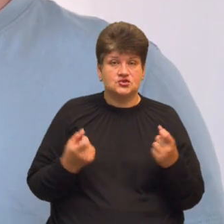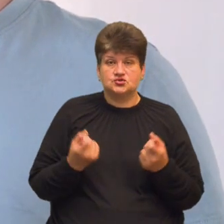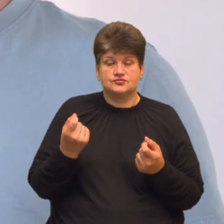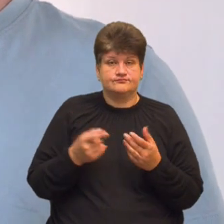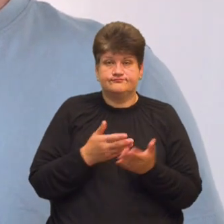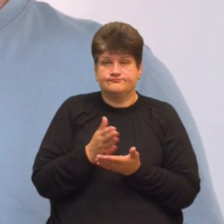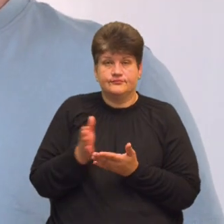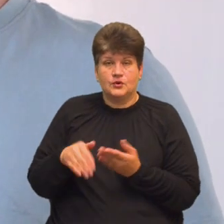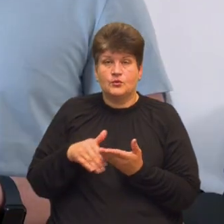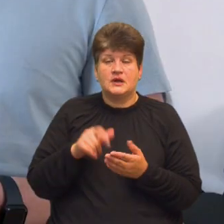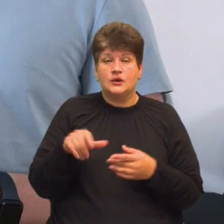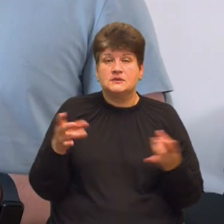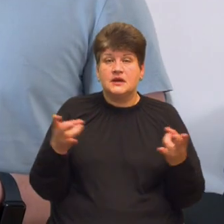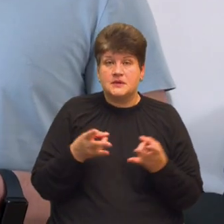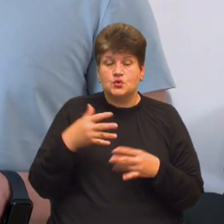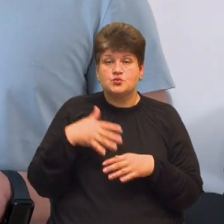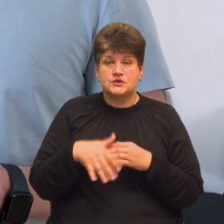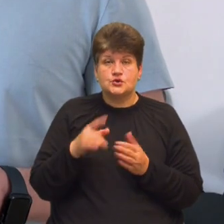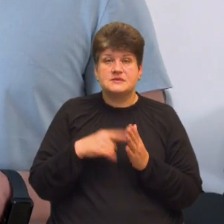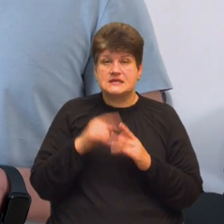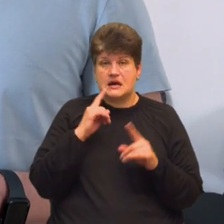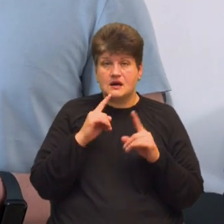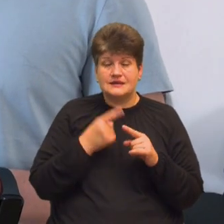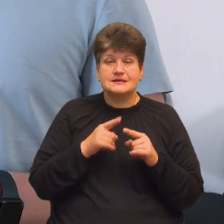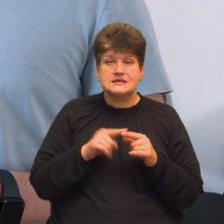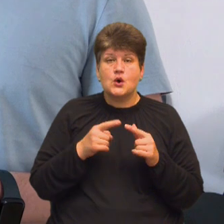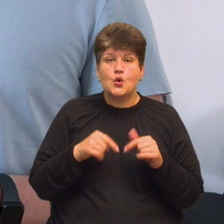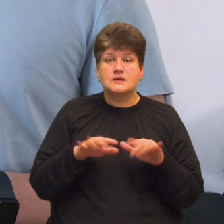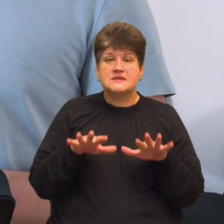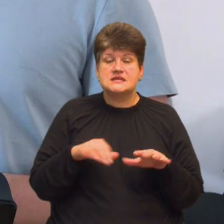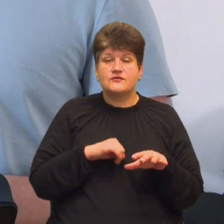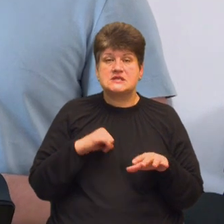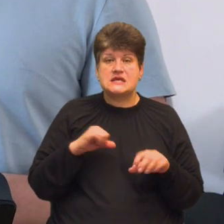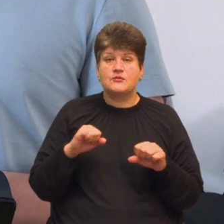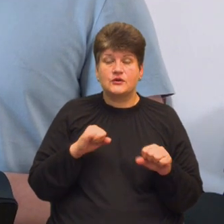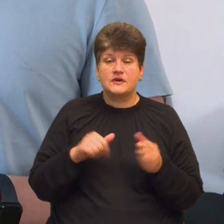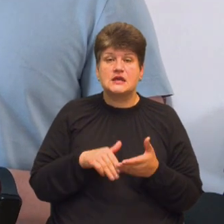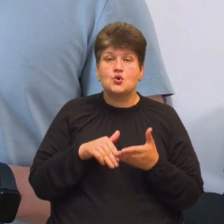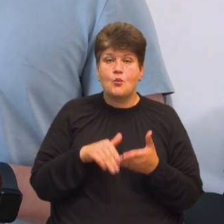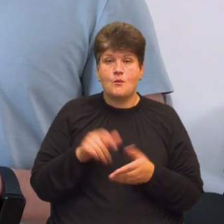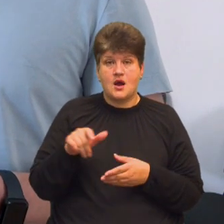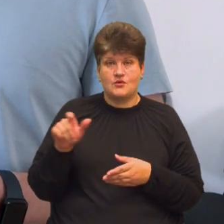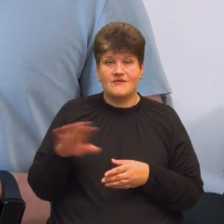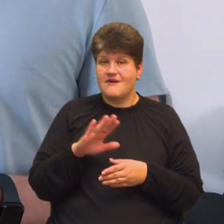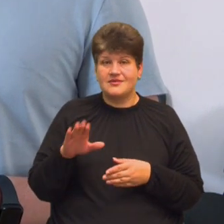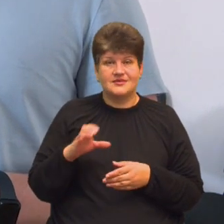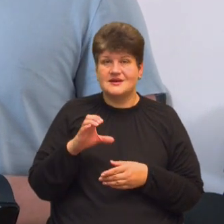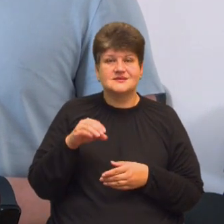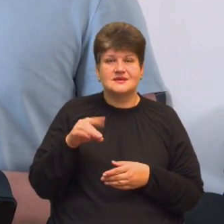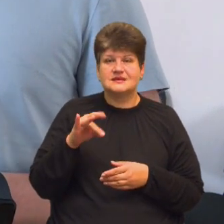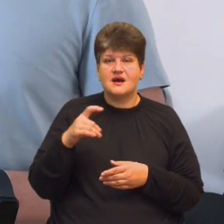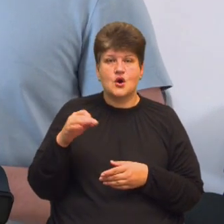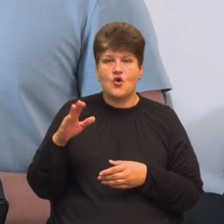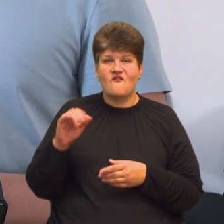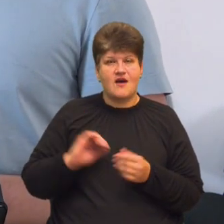людям, однак потрібно розуміти, що міська рада – це в першу чергу орган місцевого самоврядування, який допомагає людям, але не страхова компанія, тобто ми не